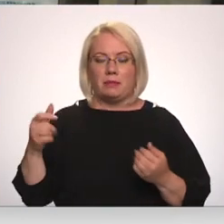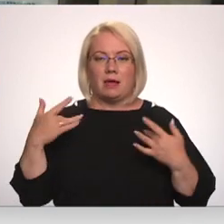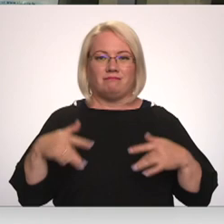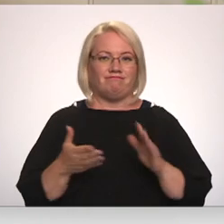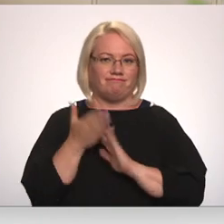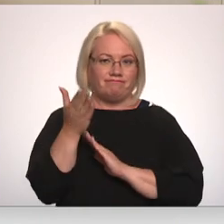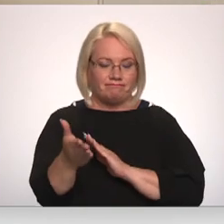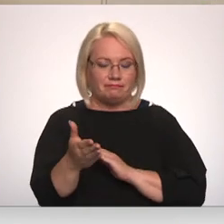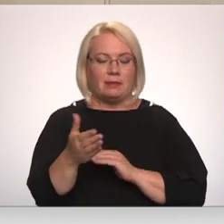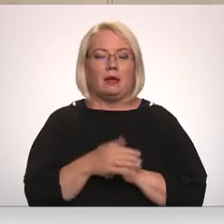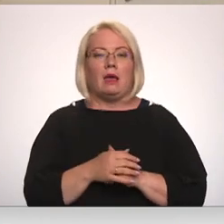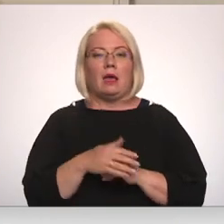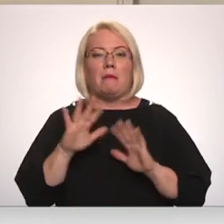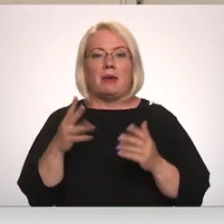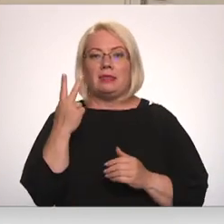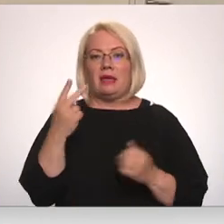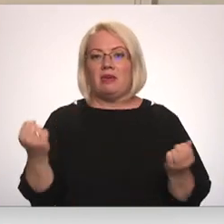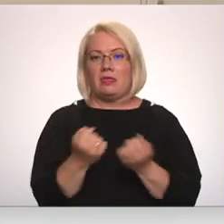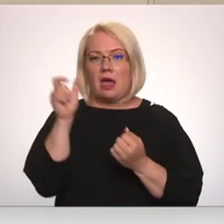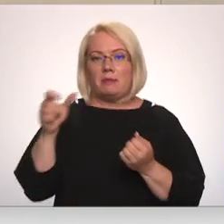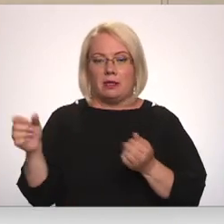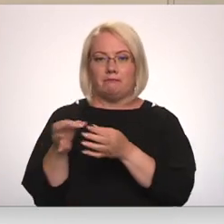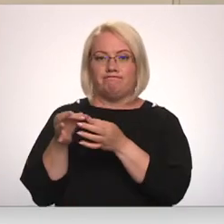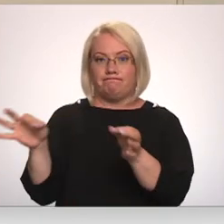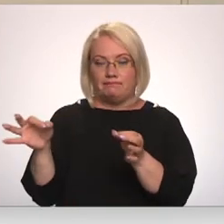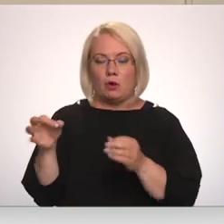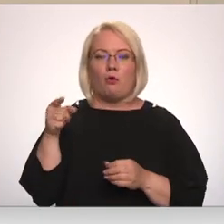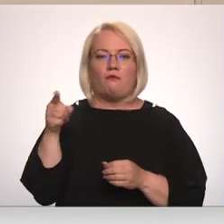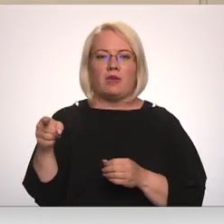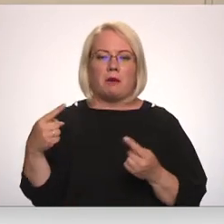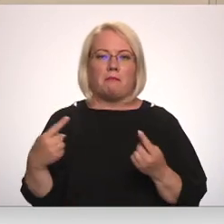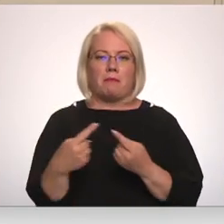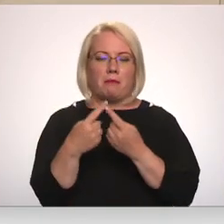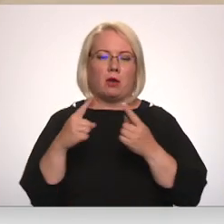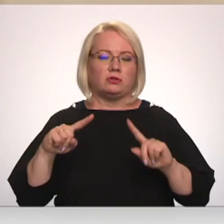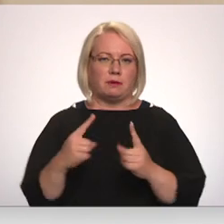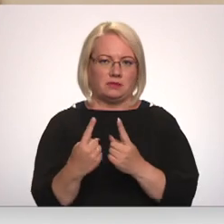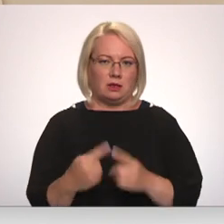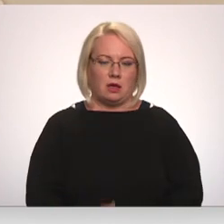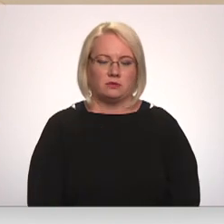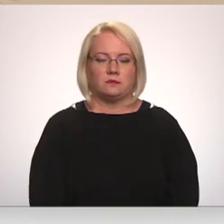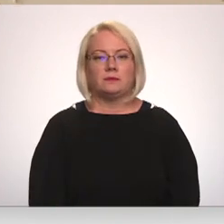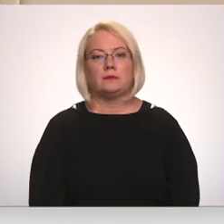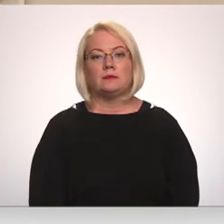neatbrīvo no atbildības. Divi darbinieki ir atstādināti, un viņiem piemērots drošības līdzeklis – arests.